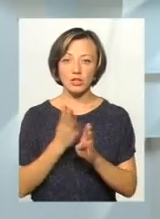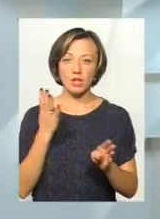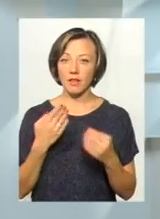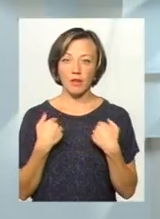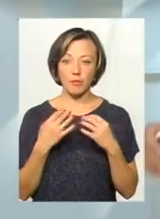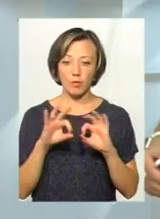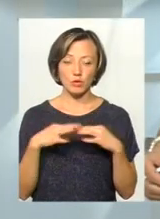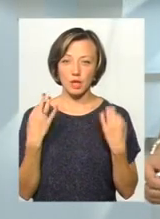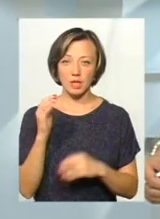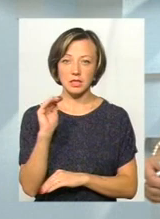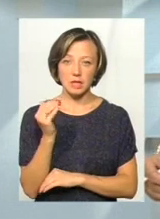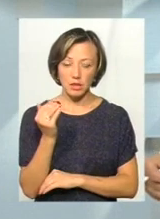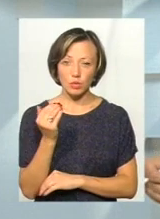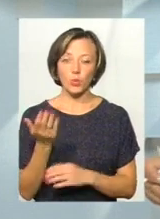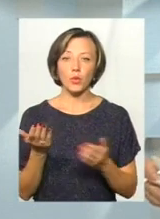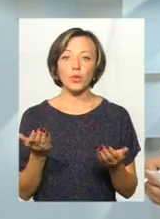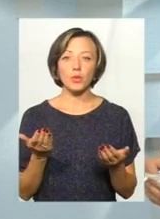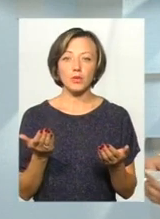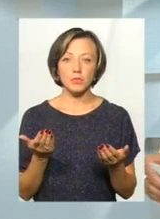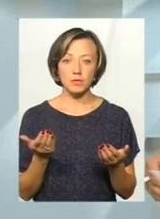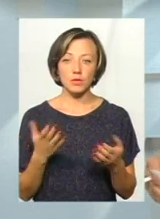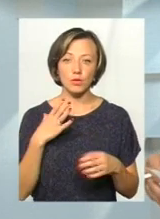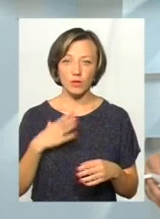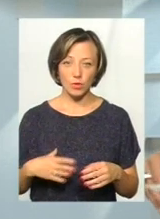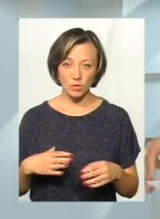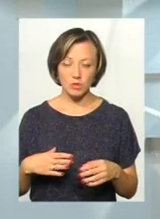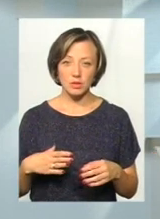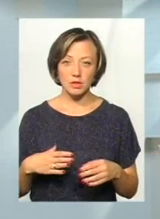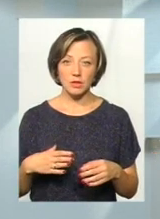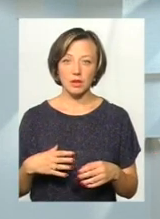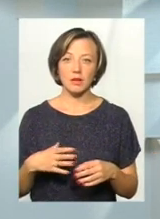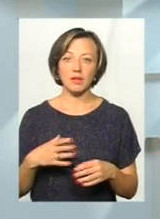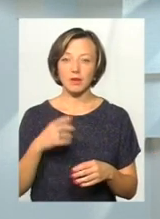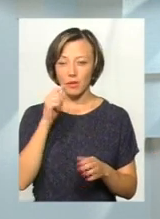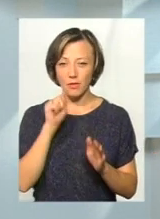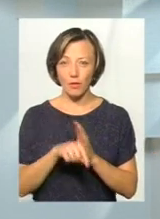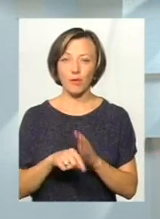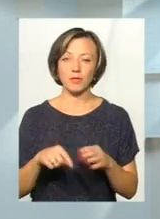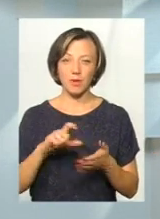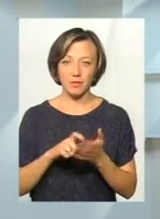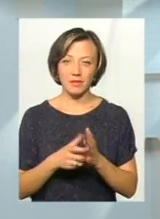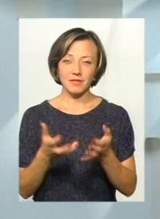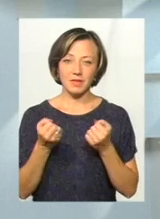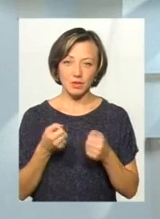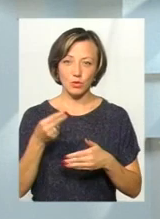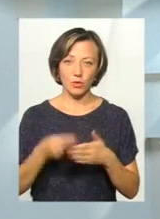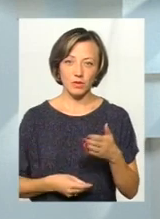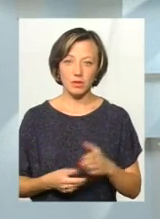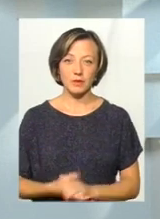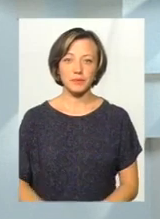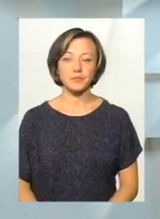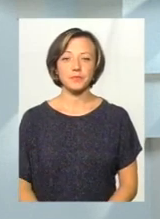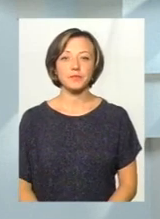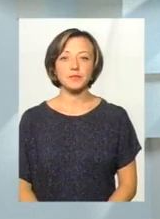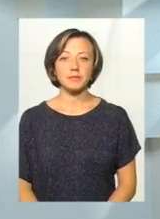не зустрічали з дитиною, і ви доводилися те, так, на справу, що ви, так ж таки, взялися дозвілку для дитиня.